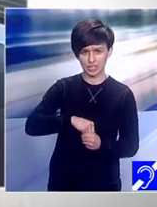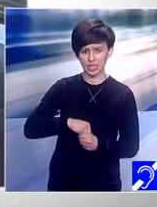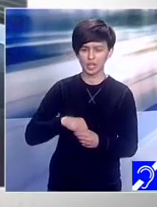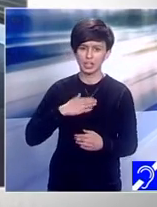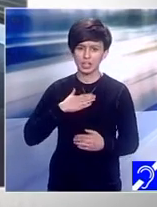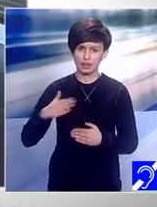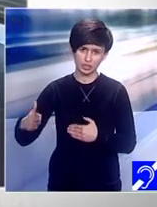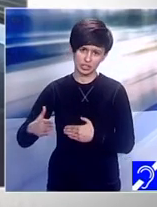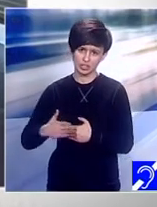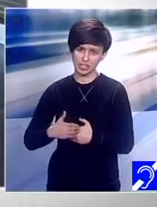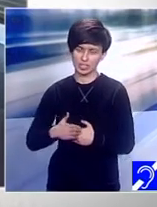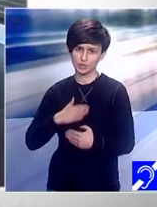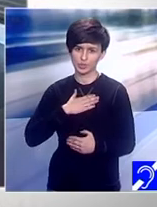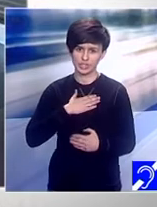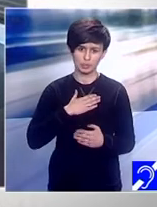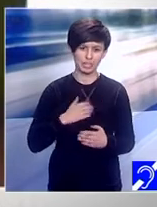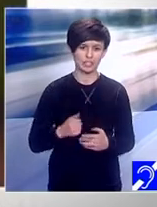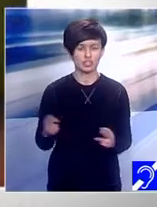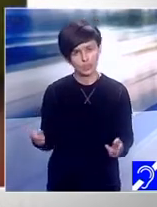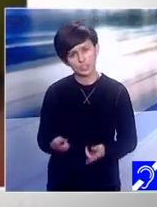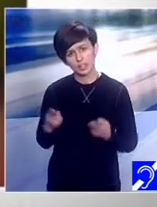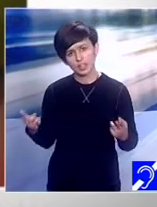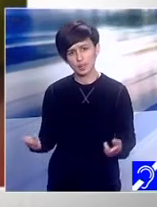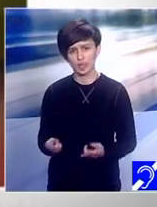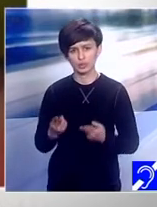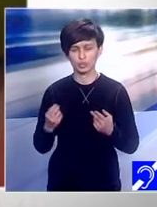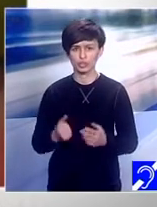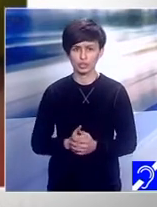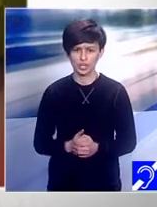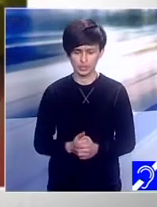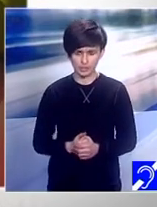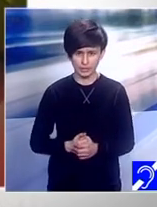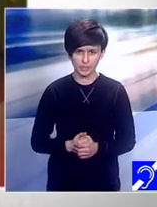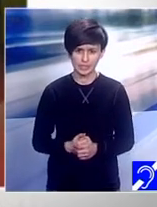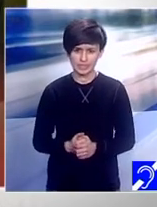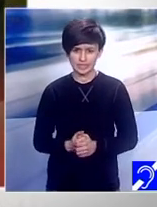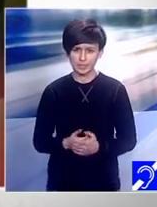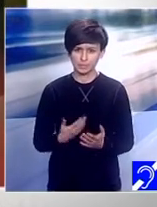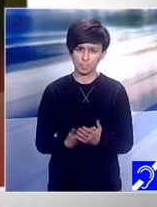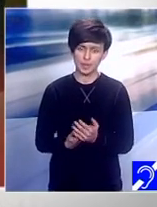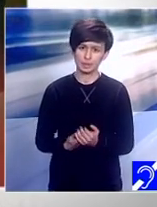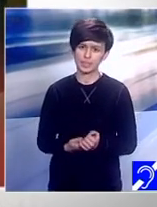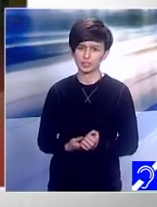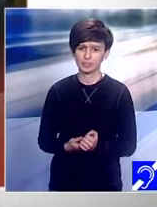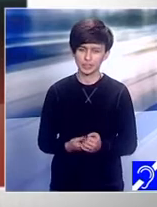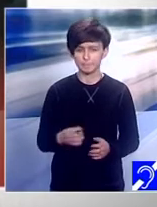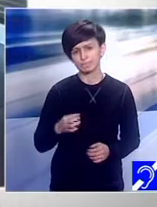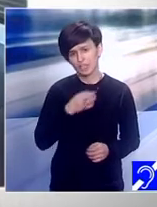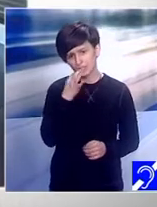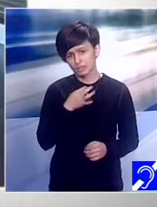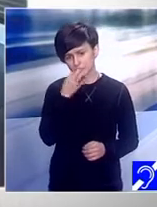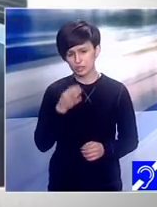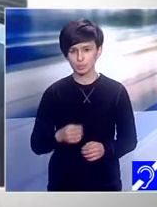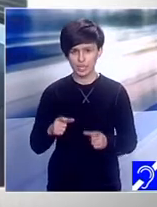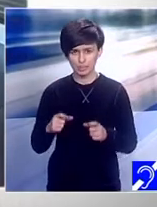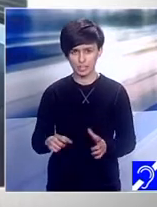toată această trecere mult mai ușoară, pentru că, așa cum spuneam adesea în platoul emisiunii